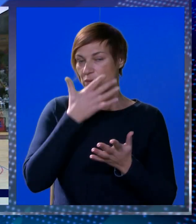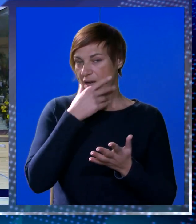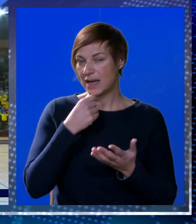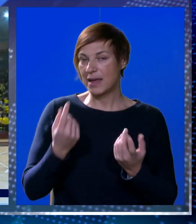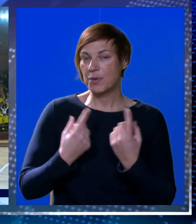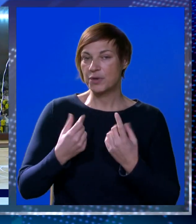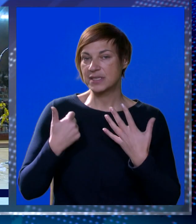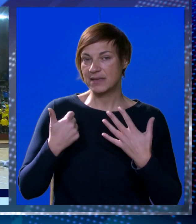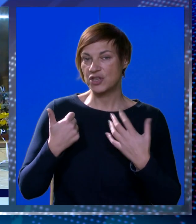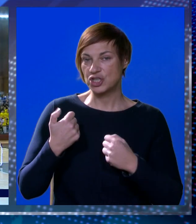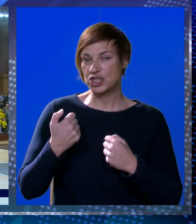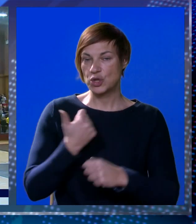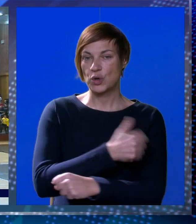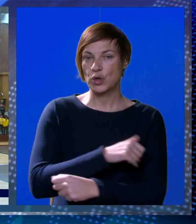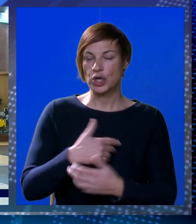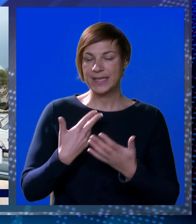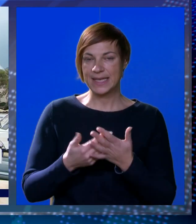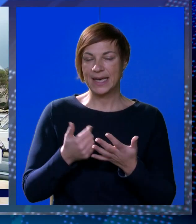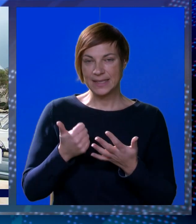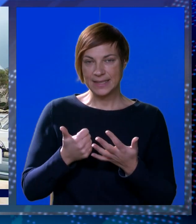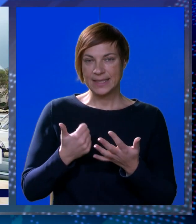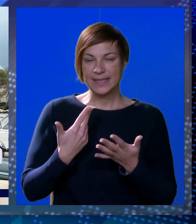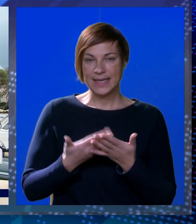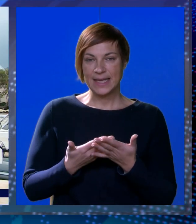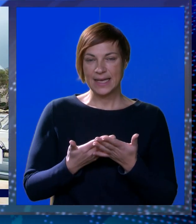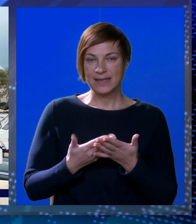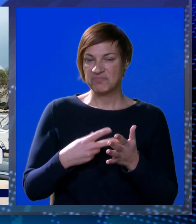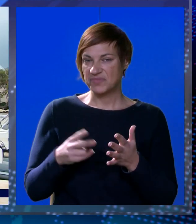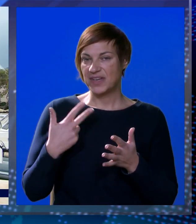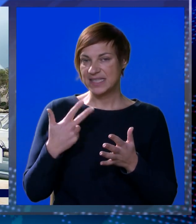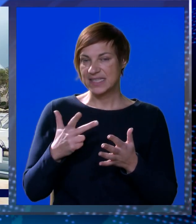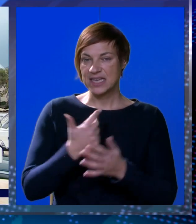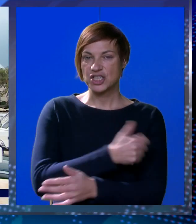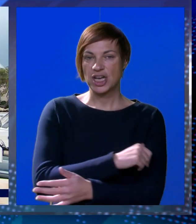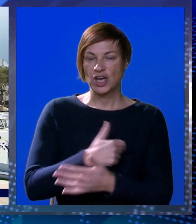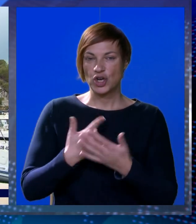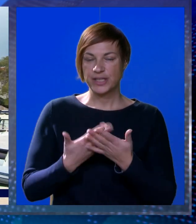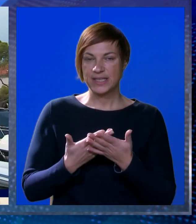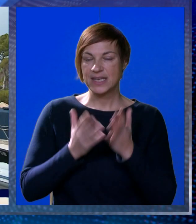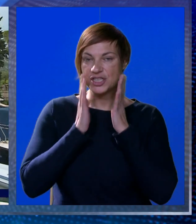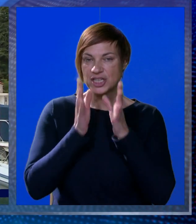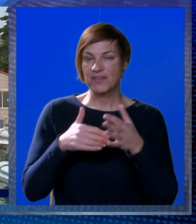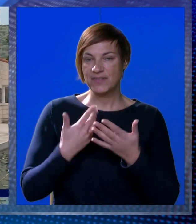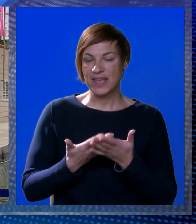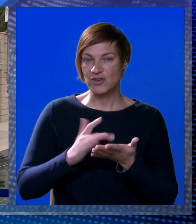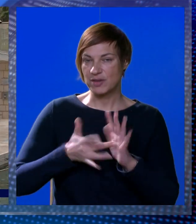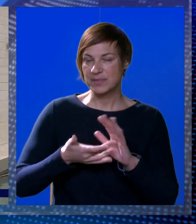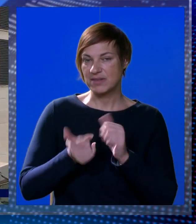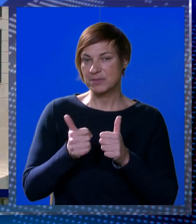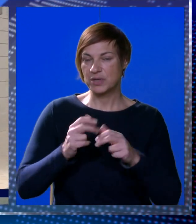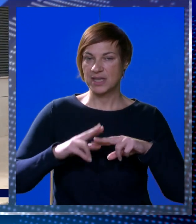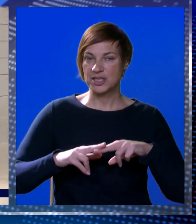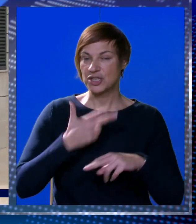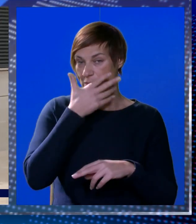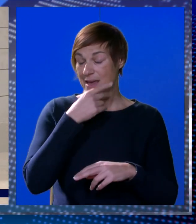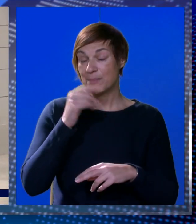lijepo proslavio 100 godina, tako da jedna 2023. godina će, vjerujem, u svim